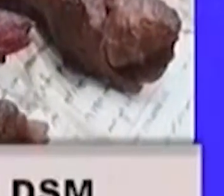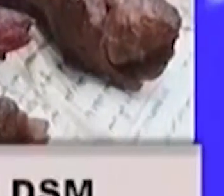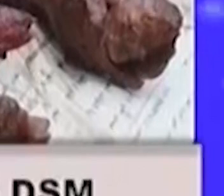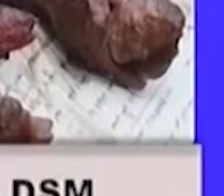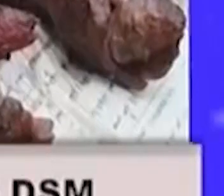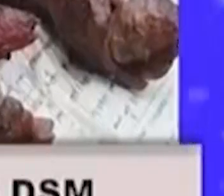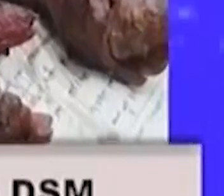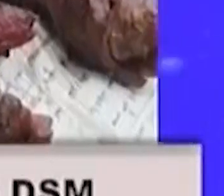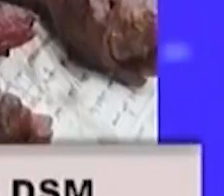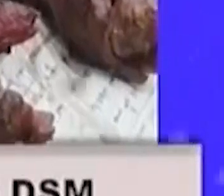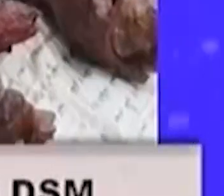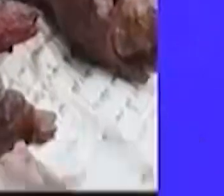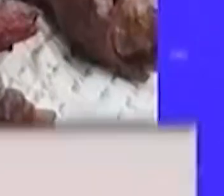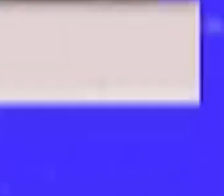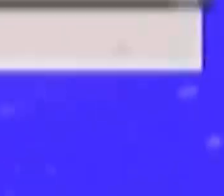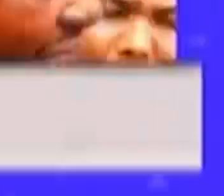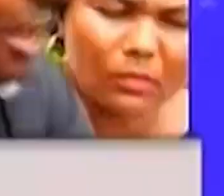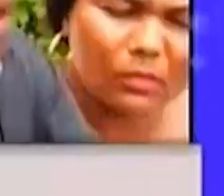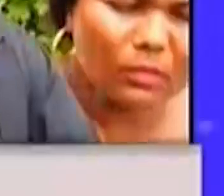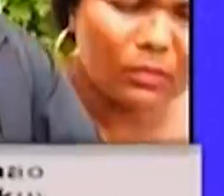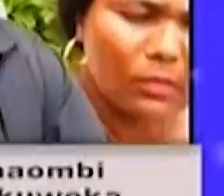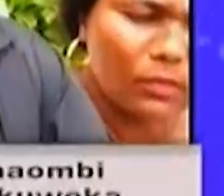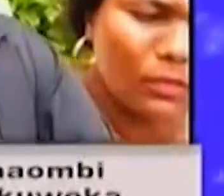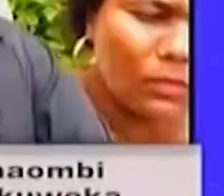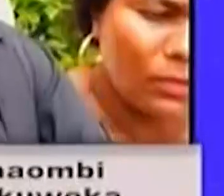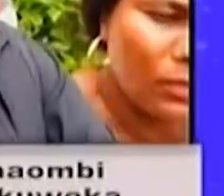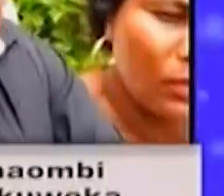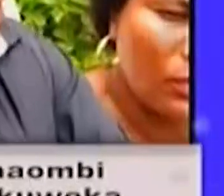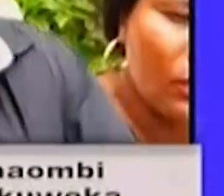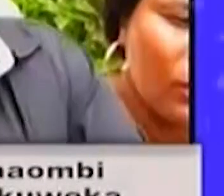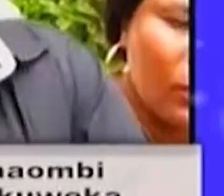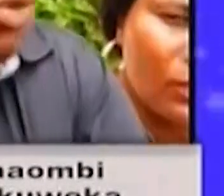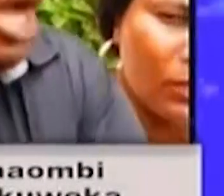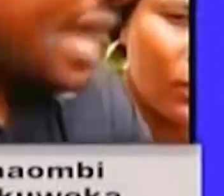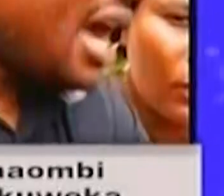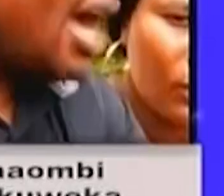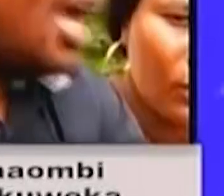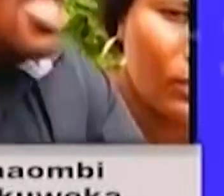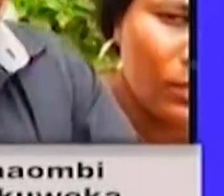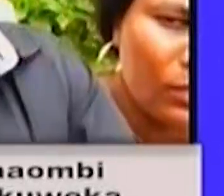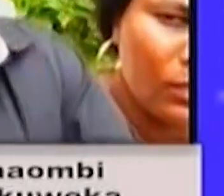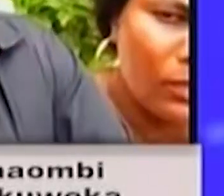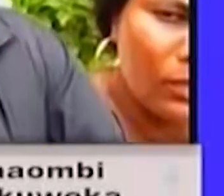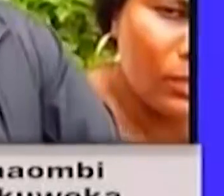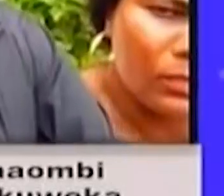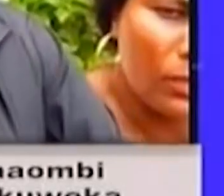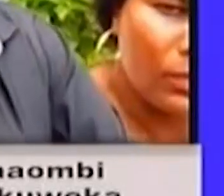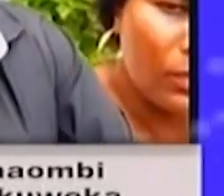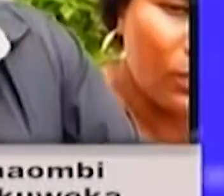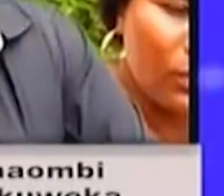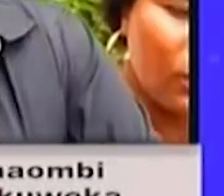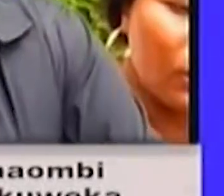Na sasa kutuji Hallonara je aukmili da kabisa.yer kabaa Afiq muhimu katika tarifeta banku Sasa kabla ya pila nchini kabla kutuji